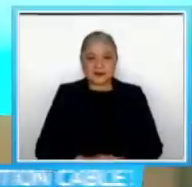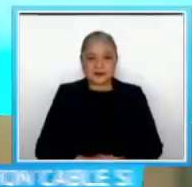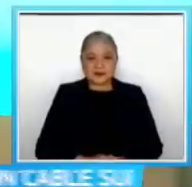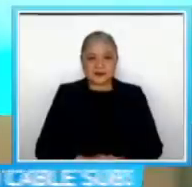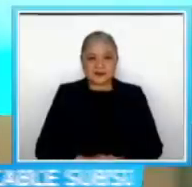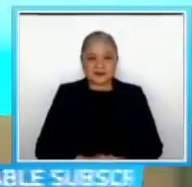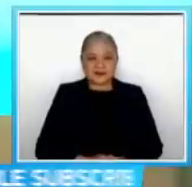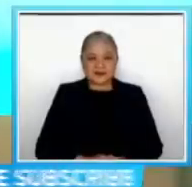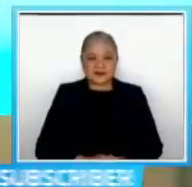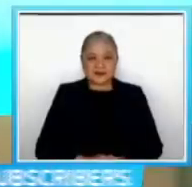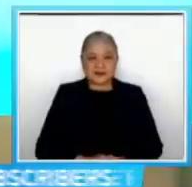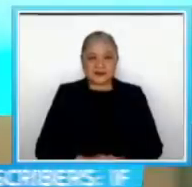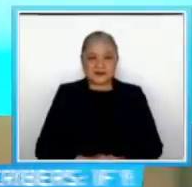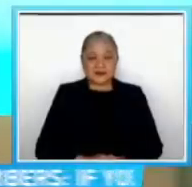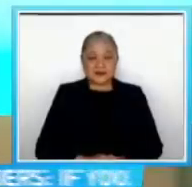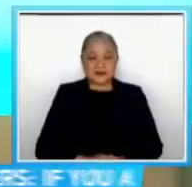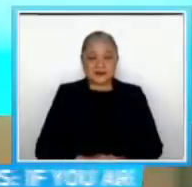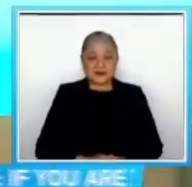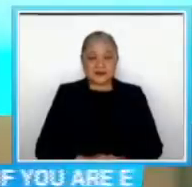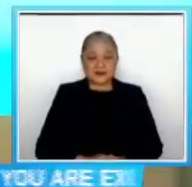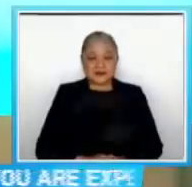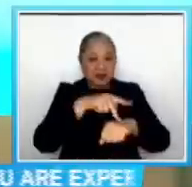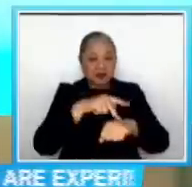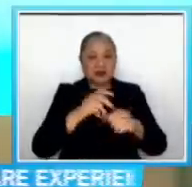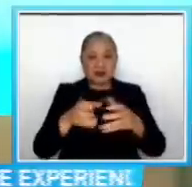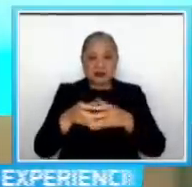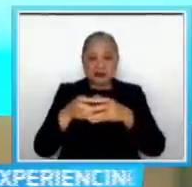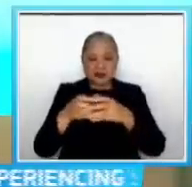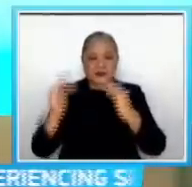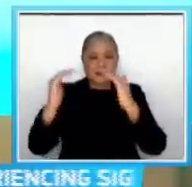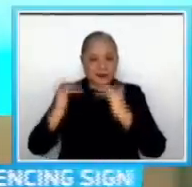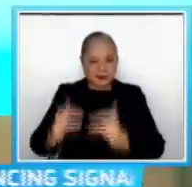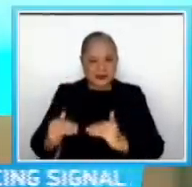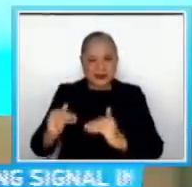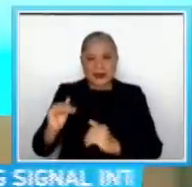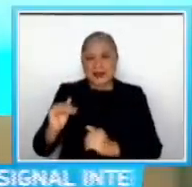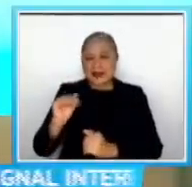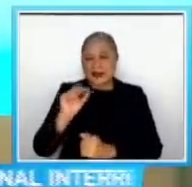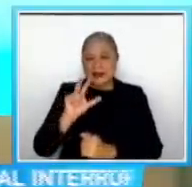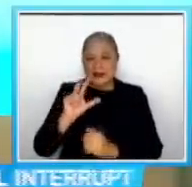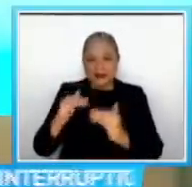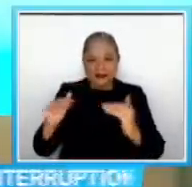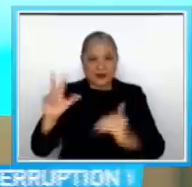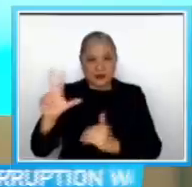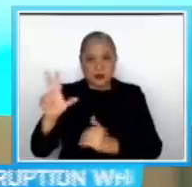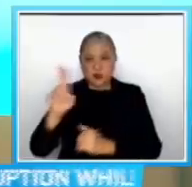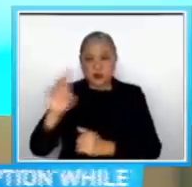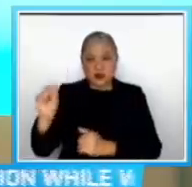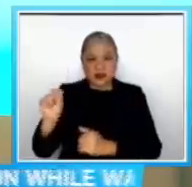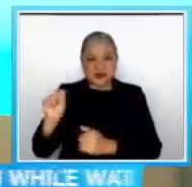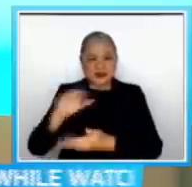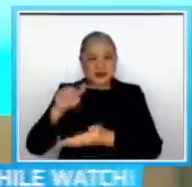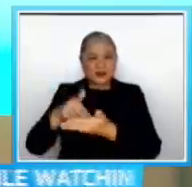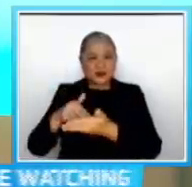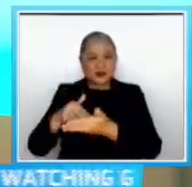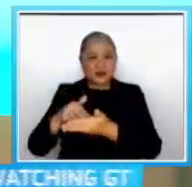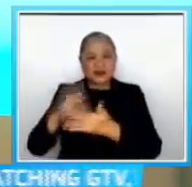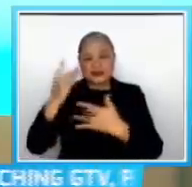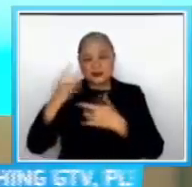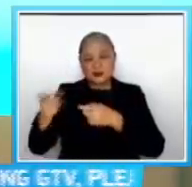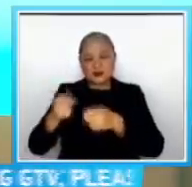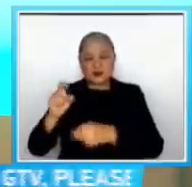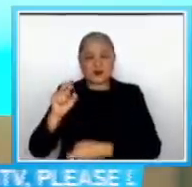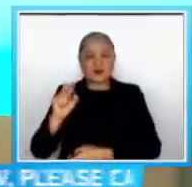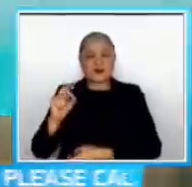Kasama po ang Pilipinas sa mga bansang ibinabana sa Level 3 ng US Centers for Disease Control and Prevention mula po sa